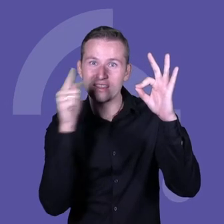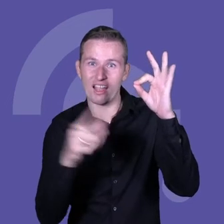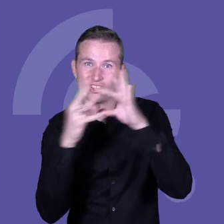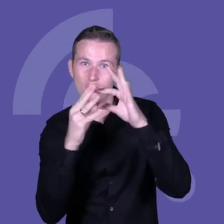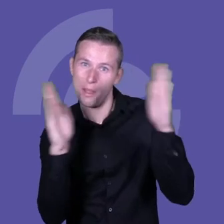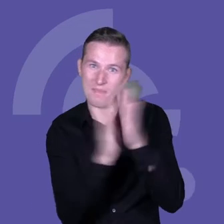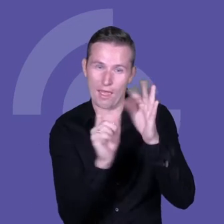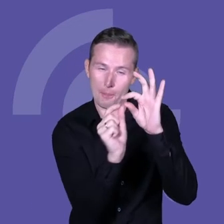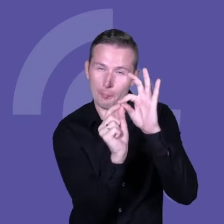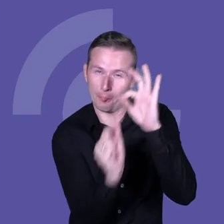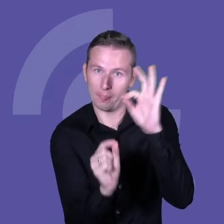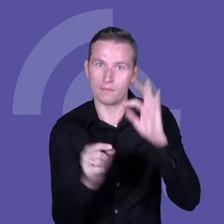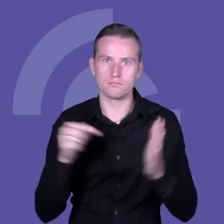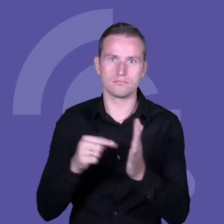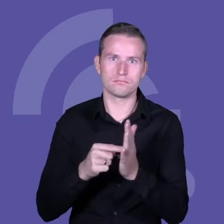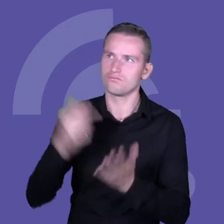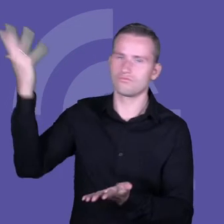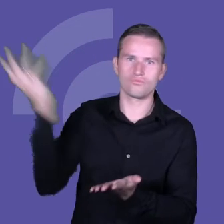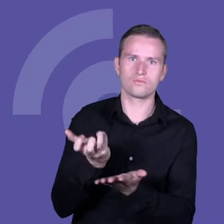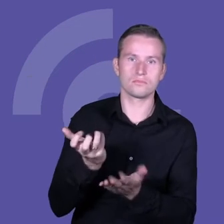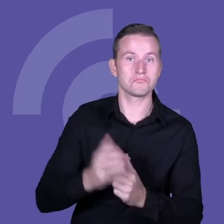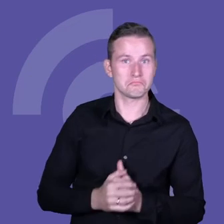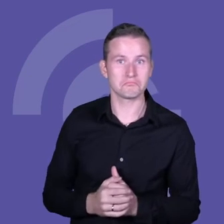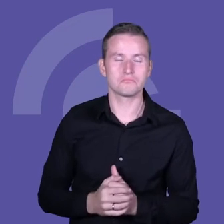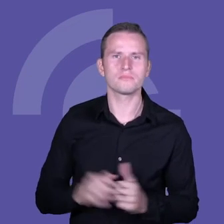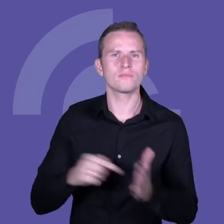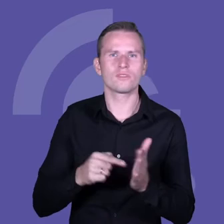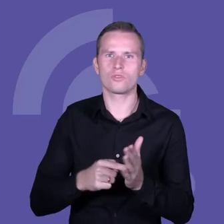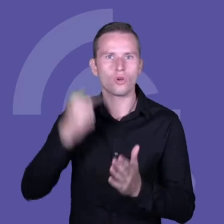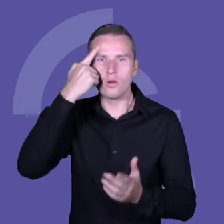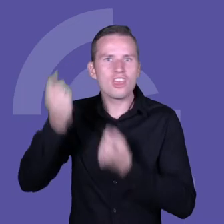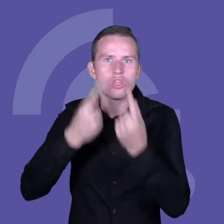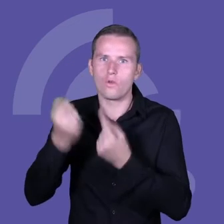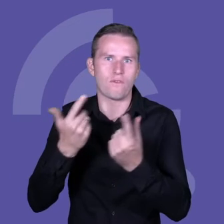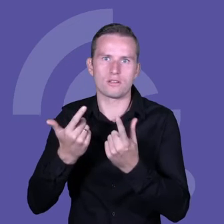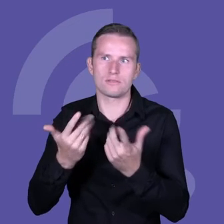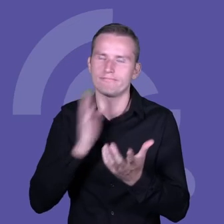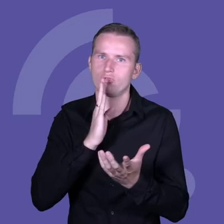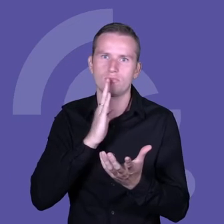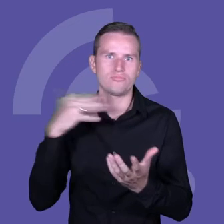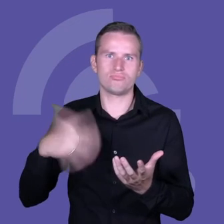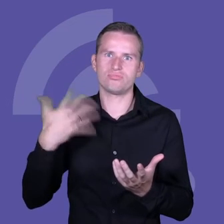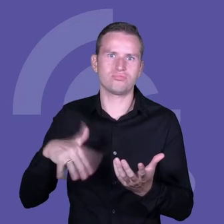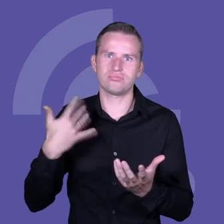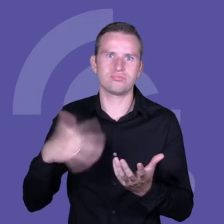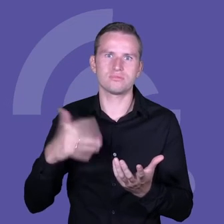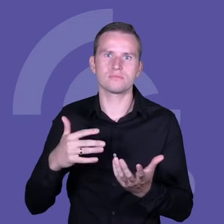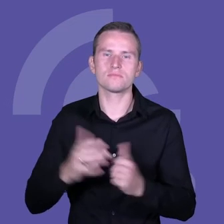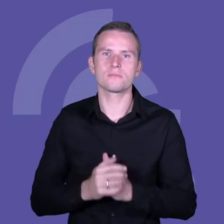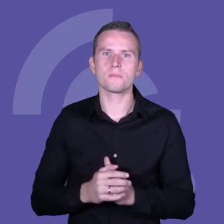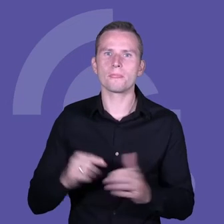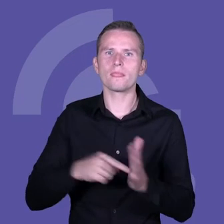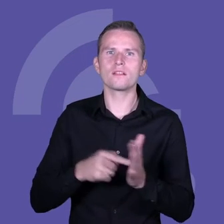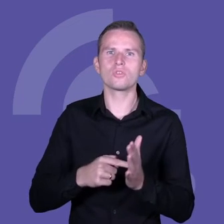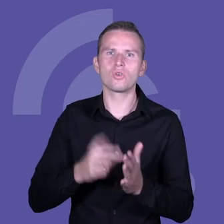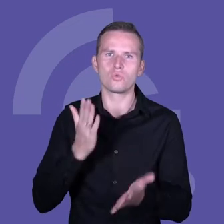nie boję się powiedzieć, na skalę światową. Innowacja, mówię, to jest pełną odpowiedzialnością, bo to jest coś, co zostało już wdrożone do